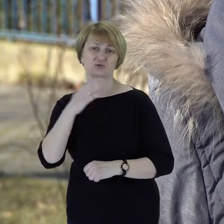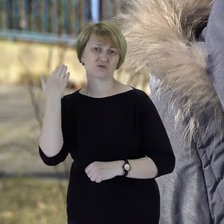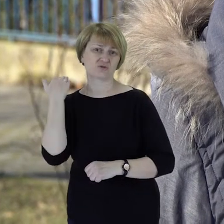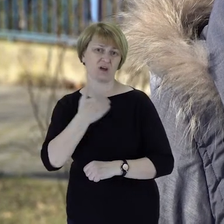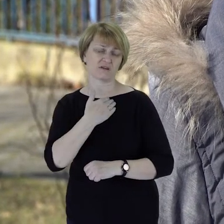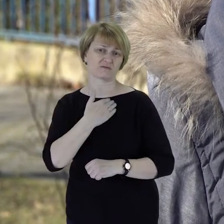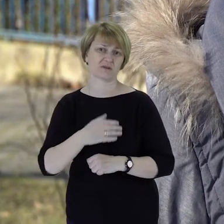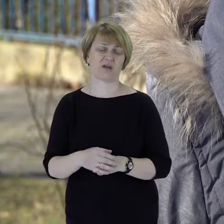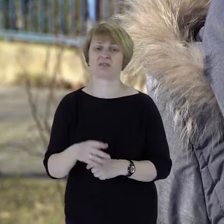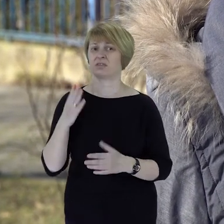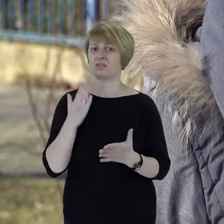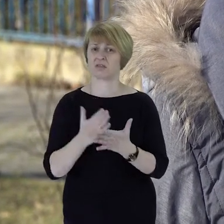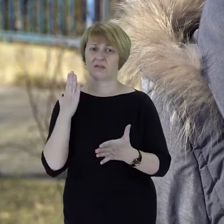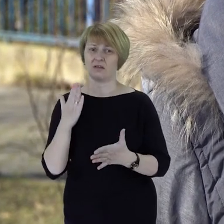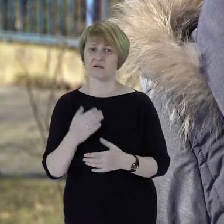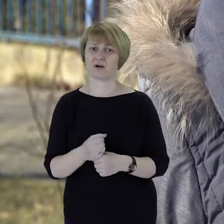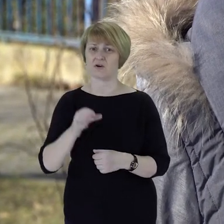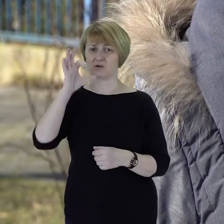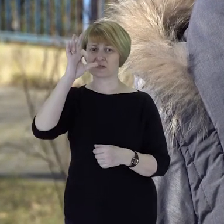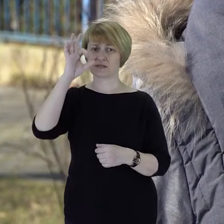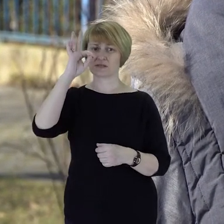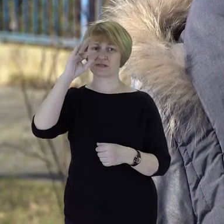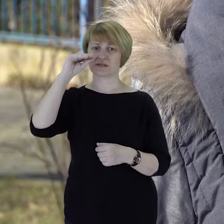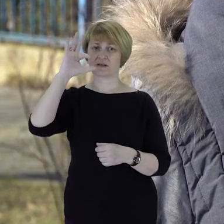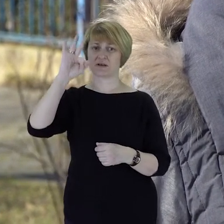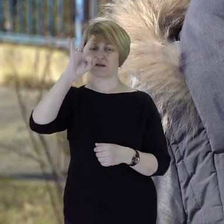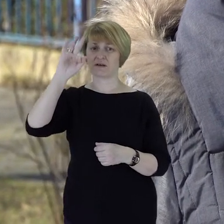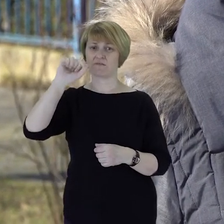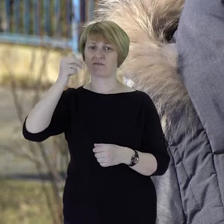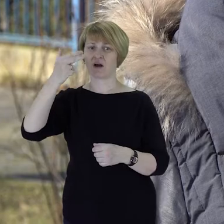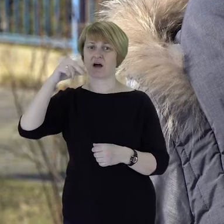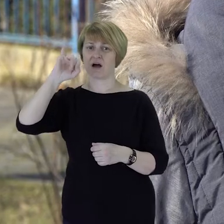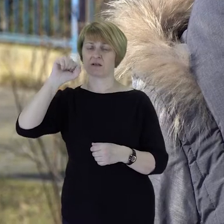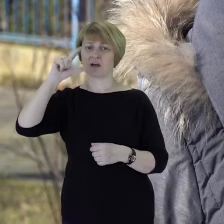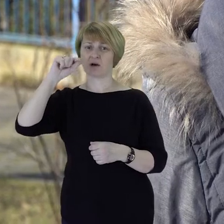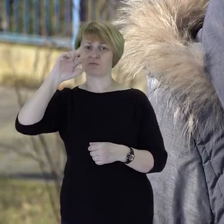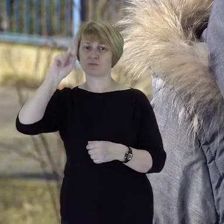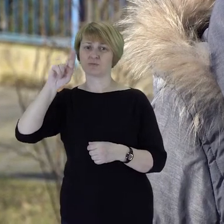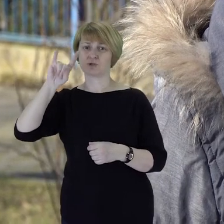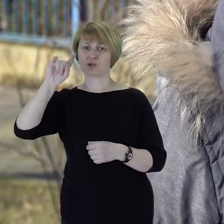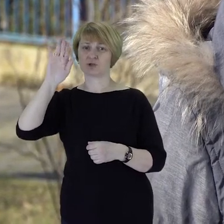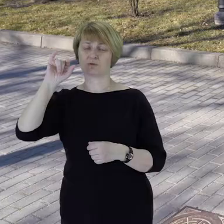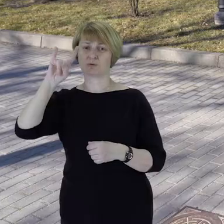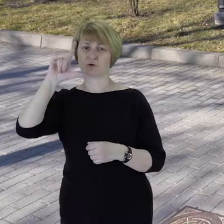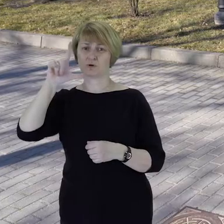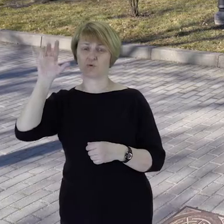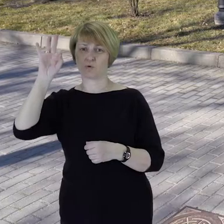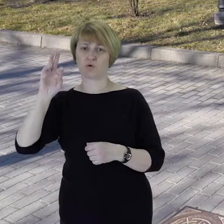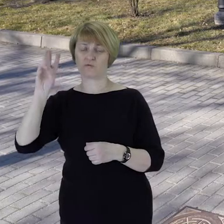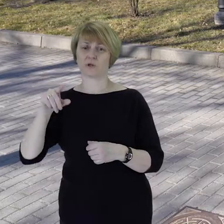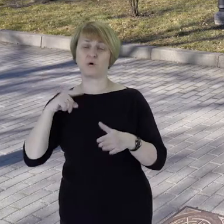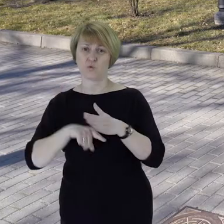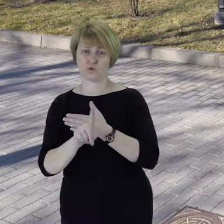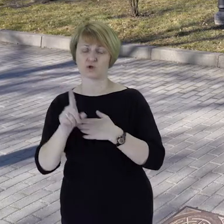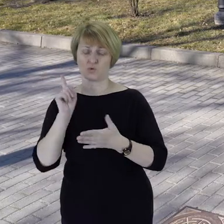i jedynie Stefani przy Byłównie udało się z tego Moabitu uciec. A my